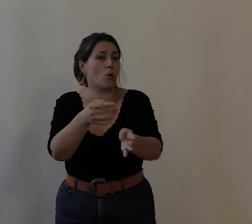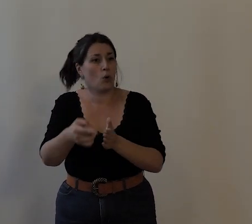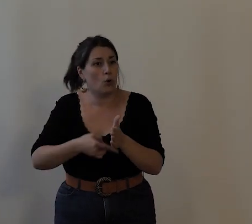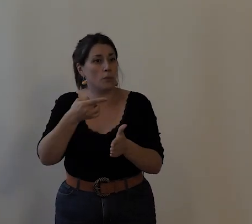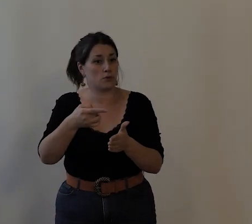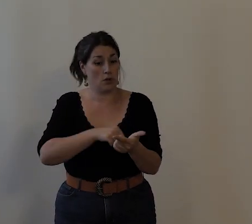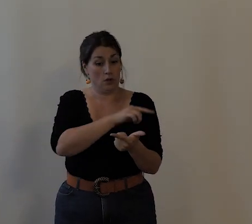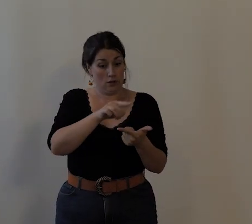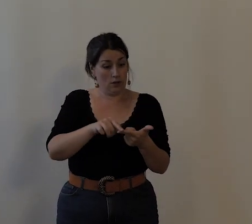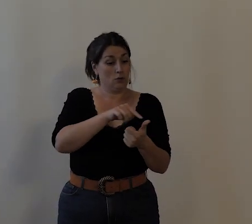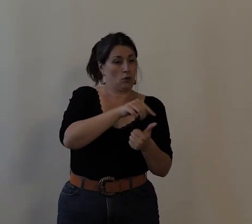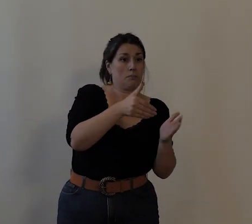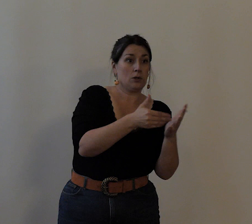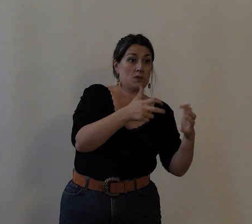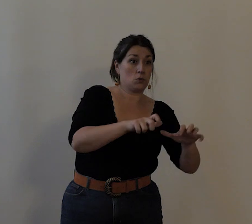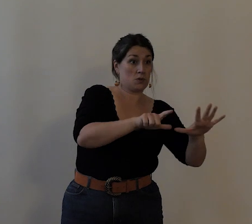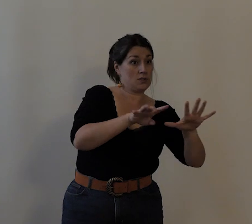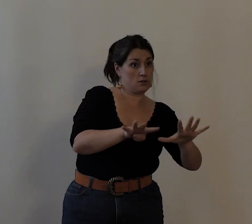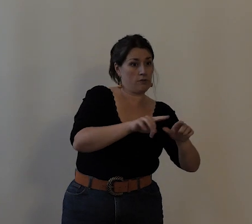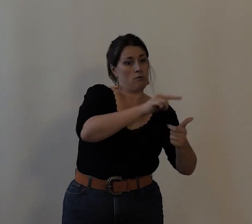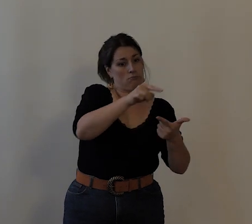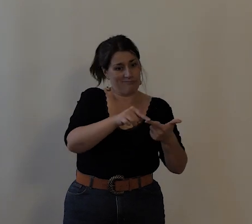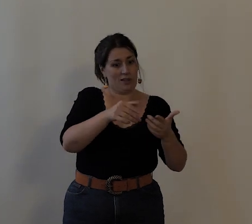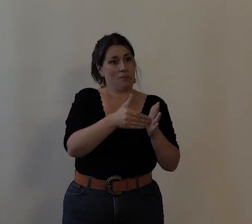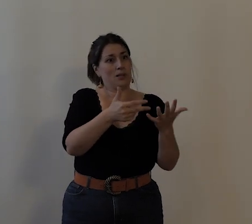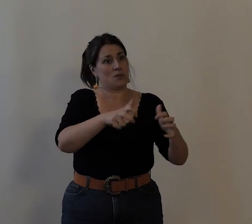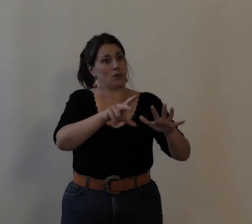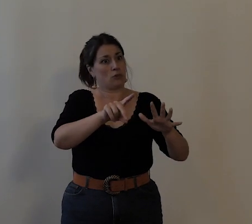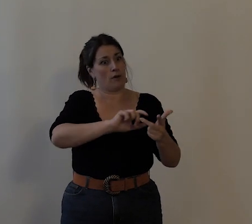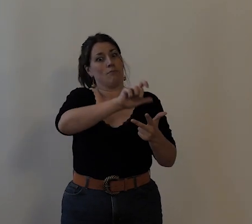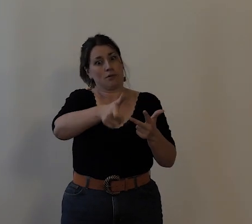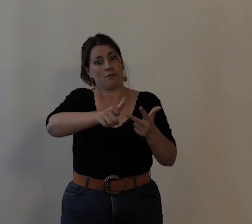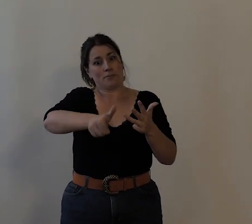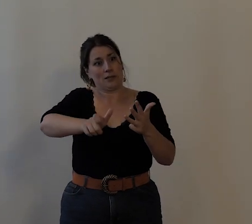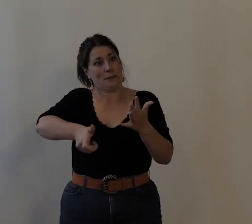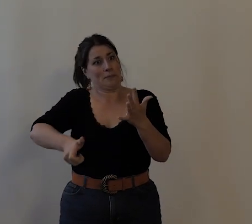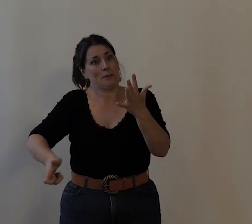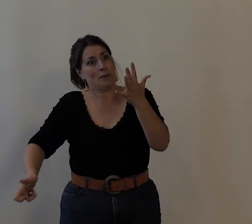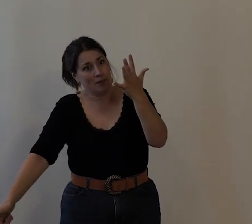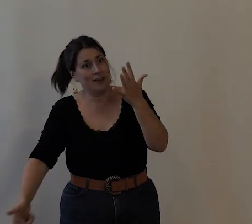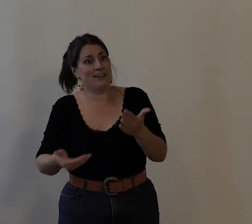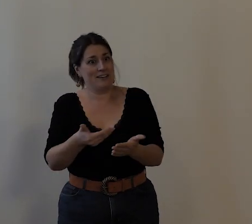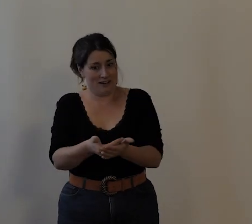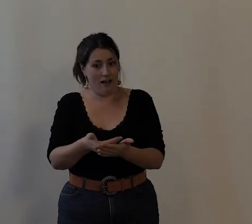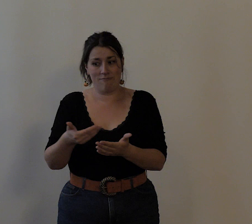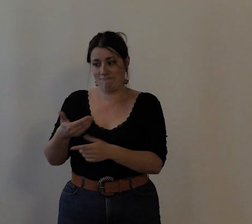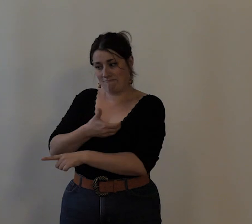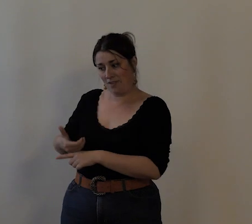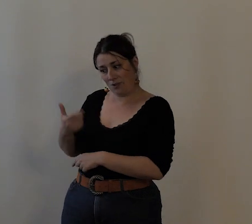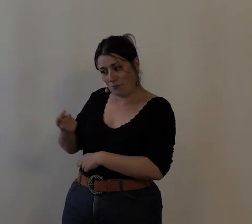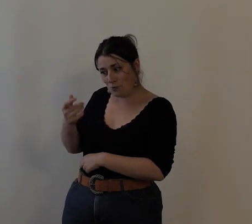1879, tout au long des années qui vont se succéder, la municipalité intègre